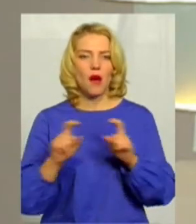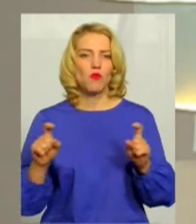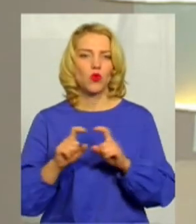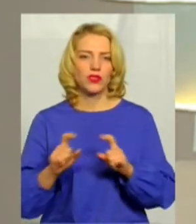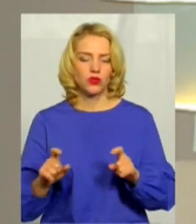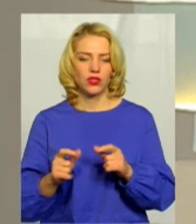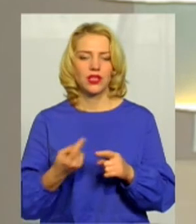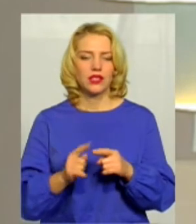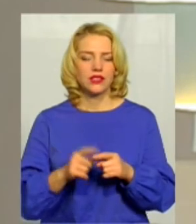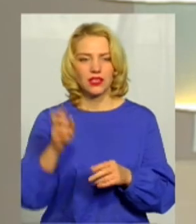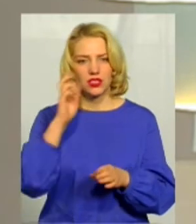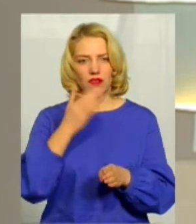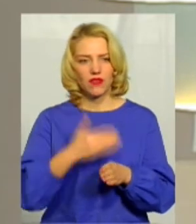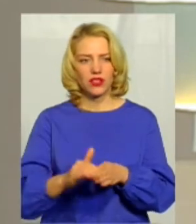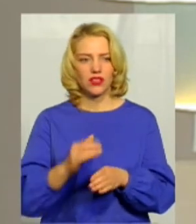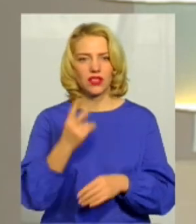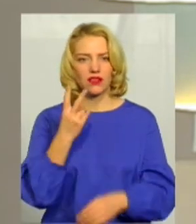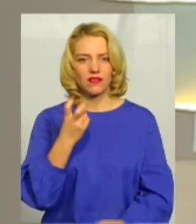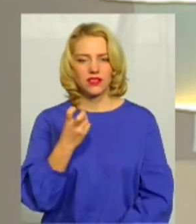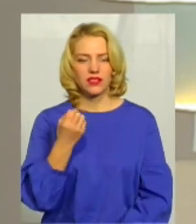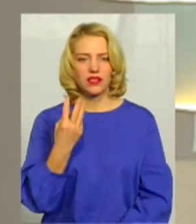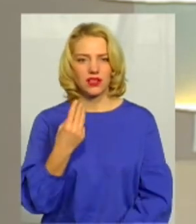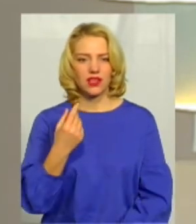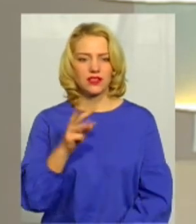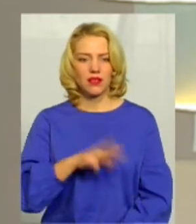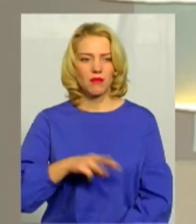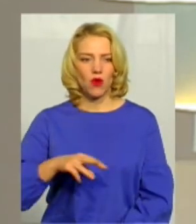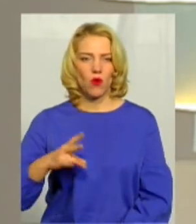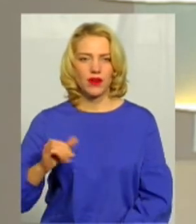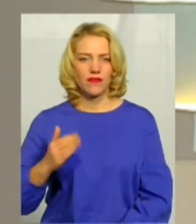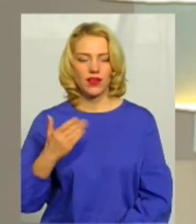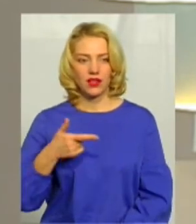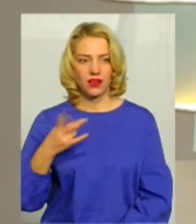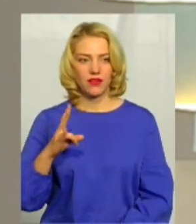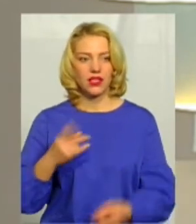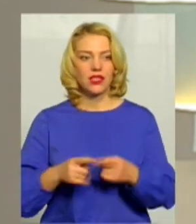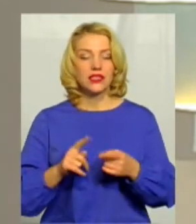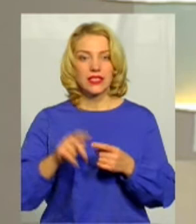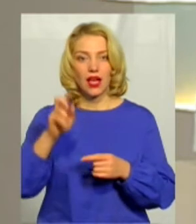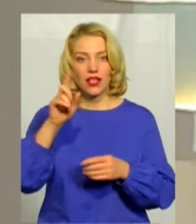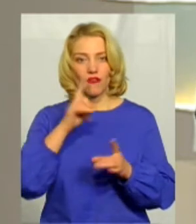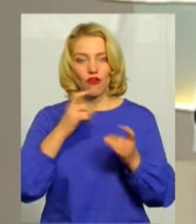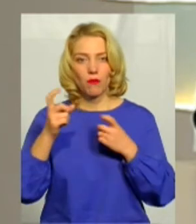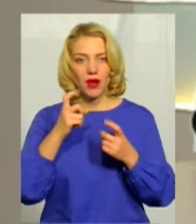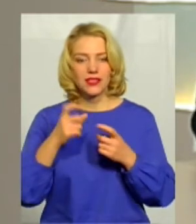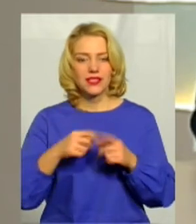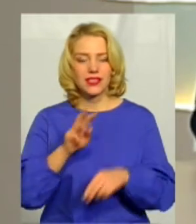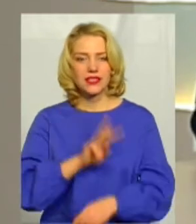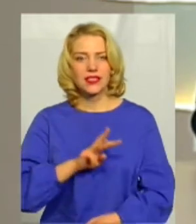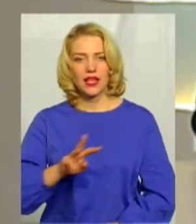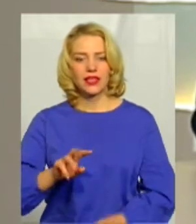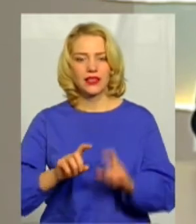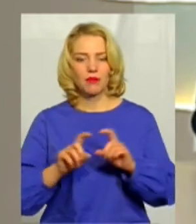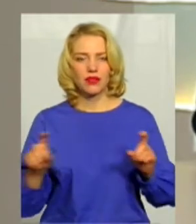держава виділила 213 мільйонів гривень. Це інформація з сайту Департаменту